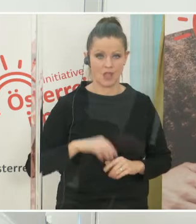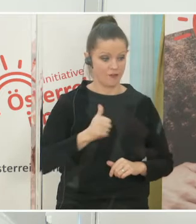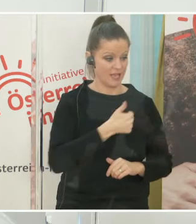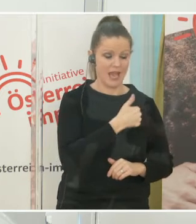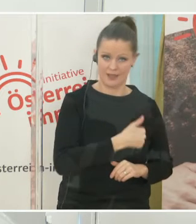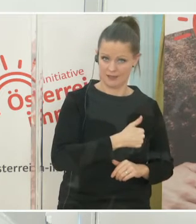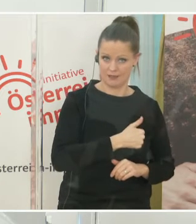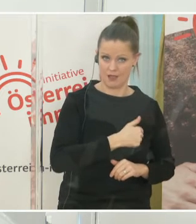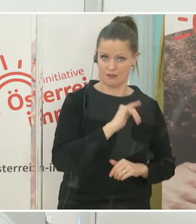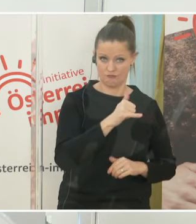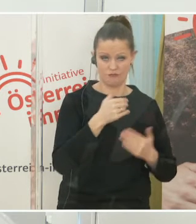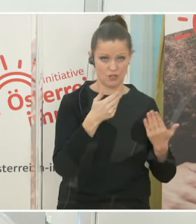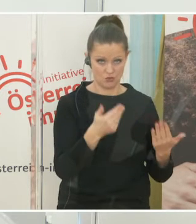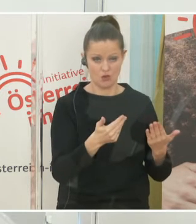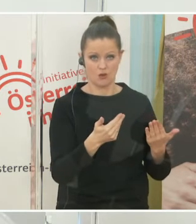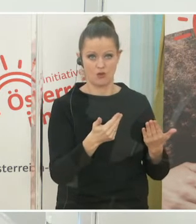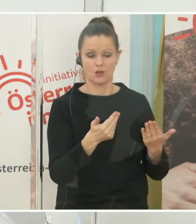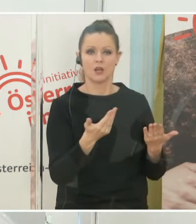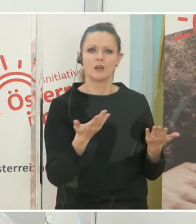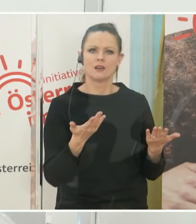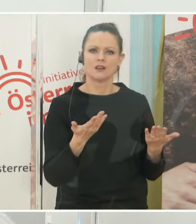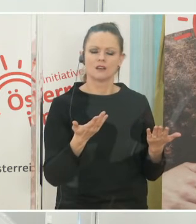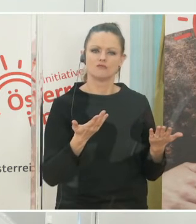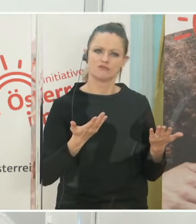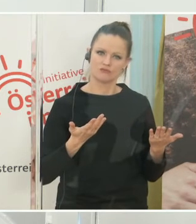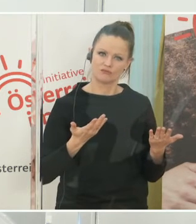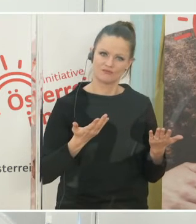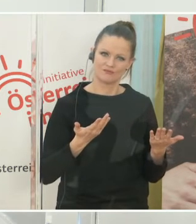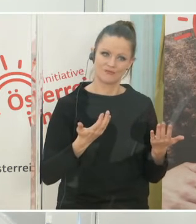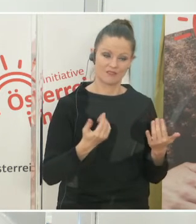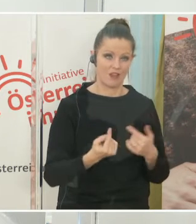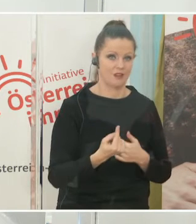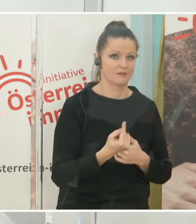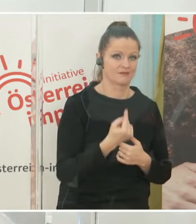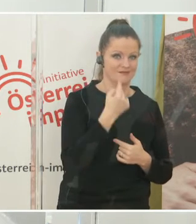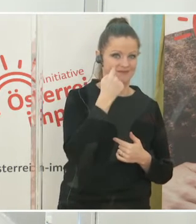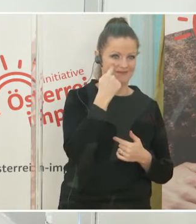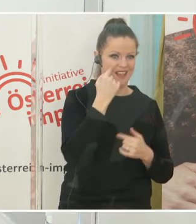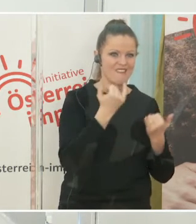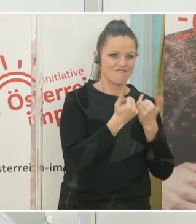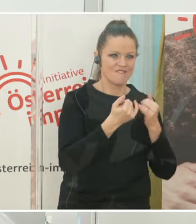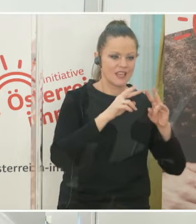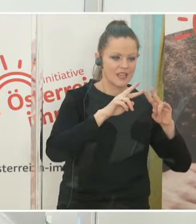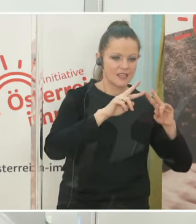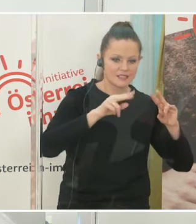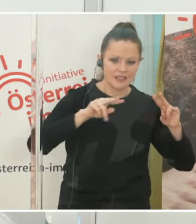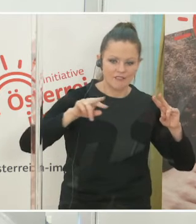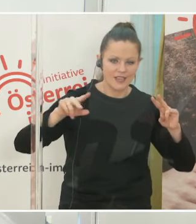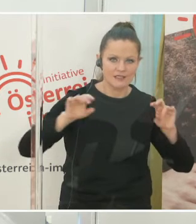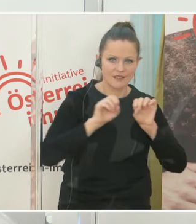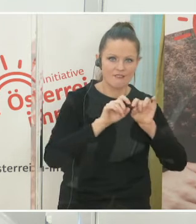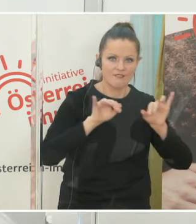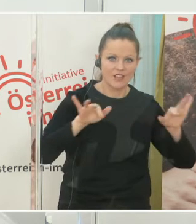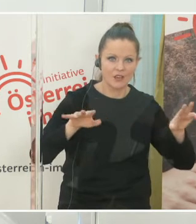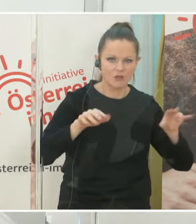einen Seite ist es so, dass mit der Erkenntnis der Sequenz dieses Virus man nicht eine